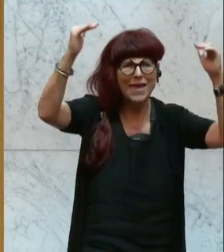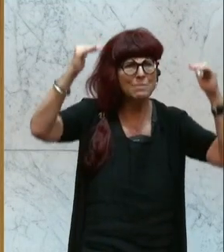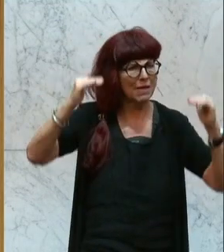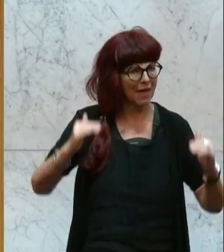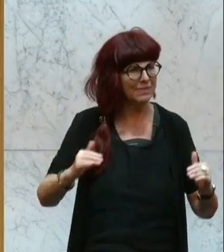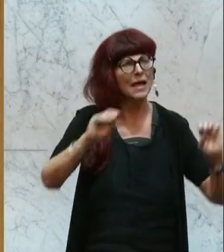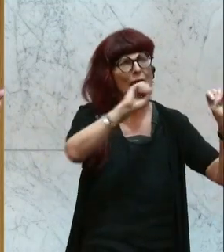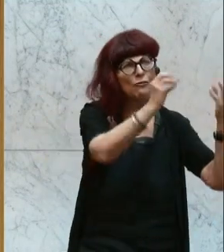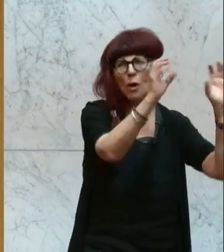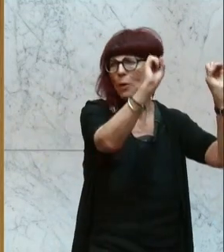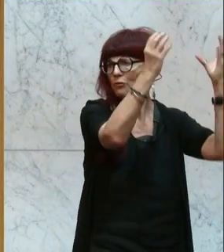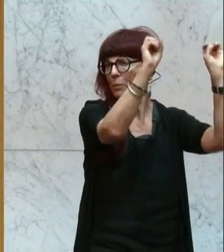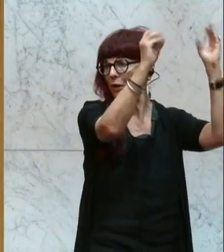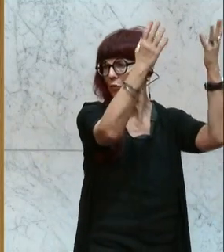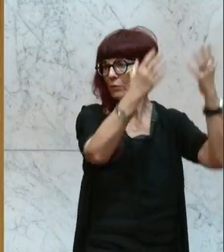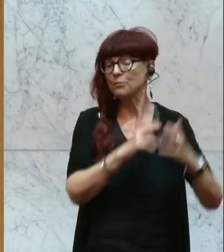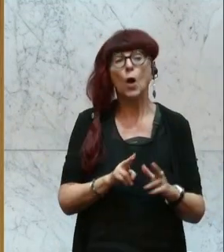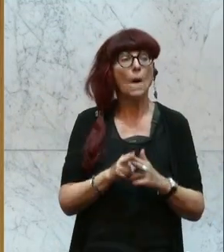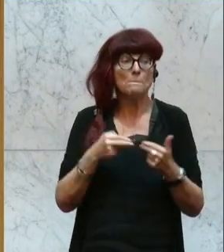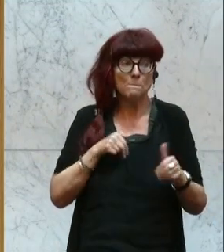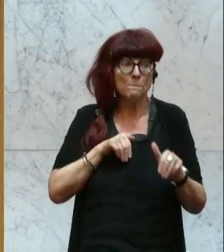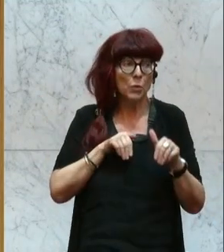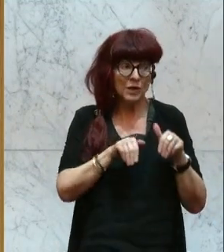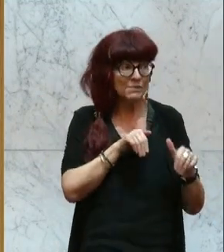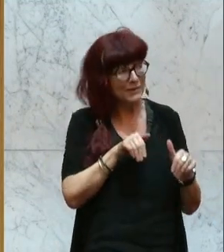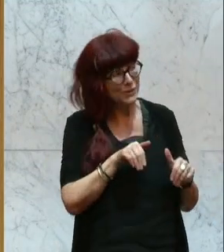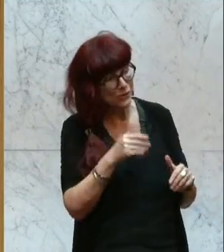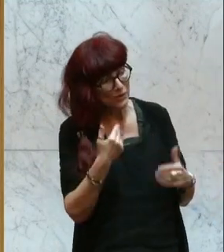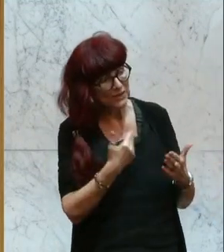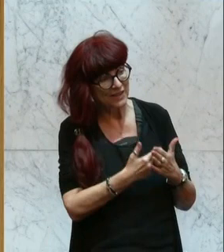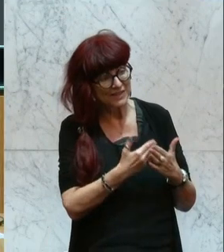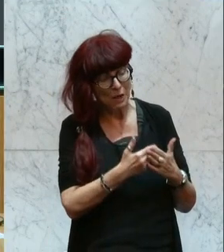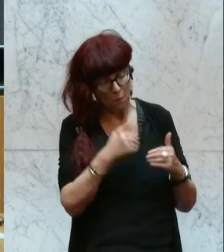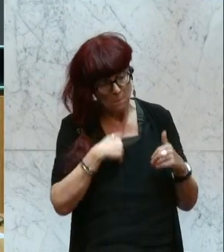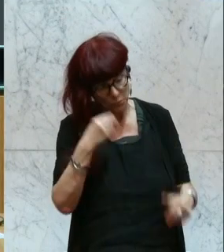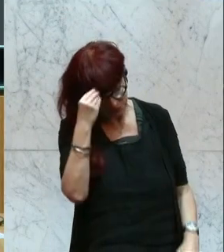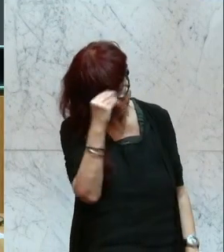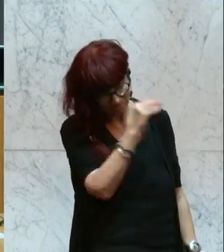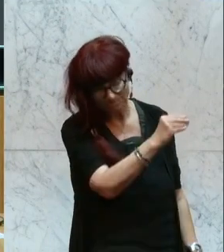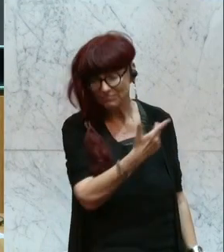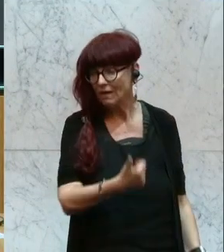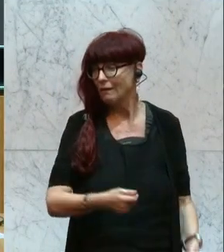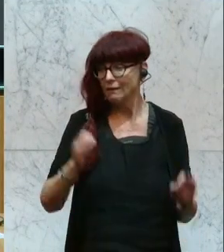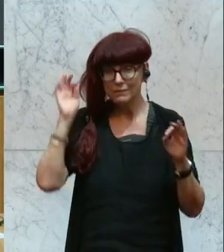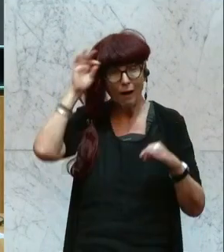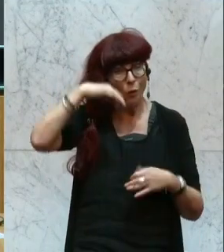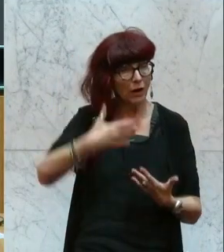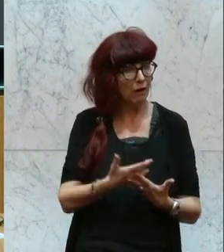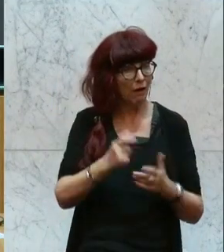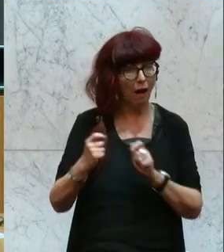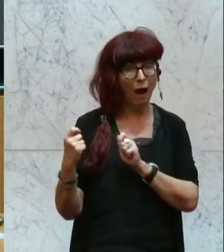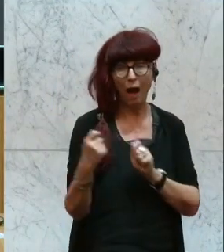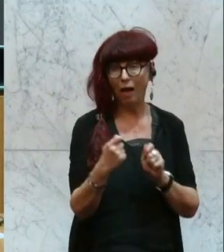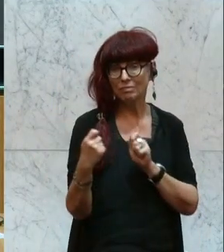Reformen machen. Und Herr Bundesminister, insofern muss ich Ihnen sagen, finde ich es sehr traurig, dass die Anträge, die hier